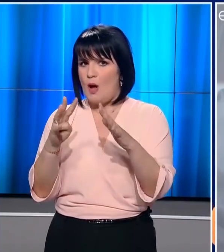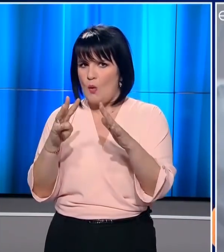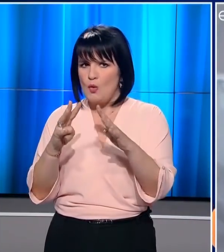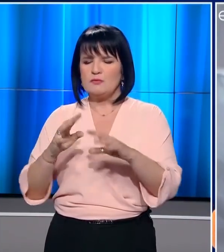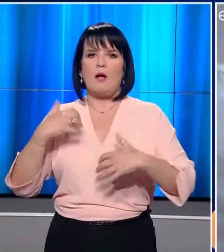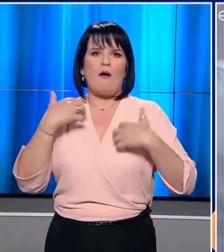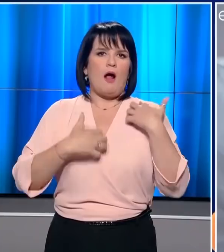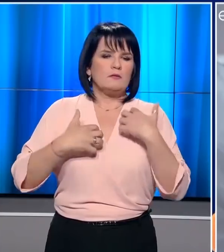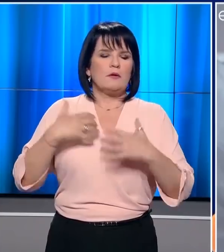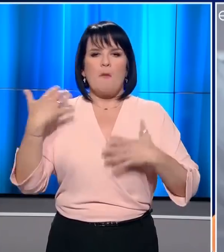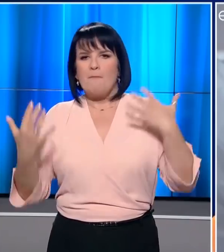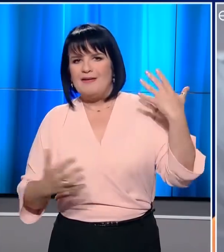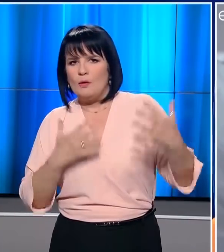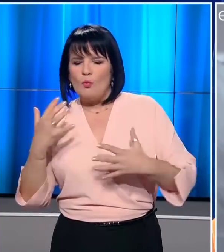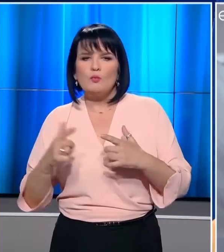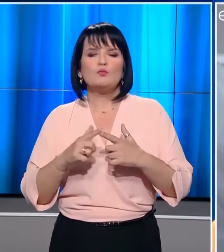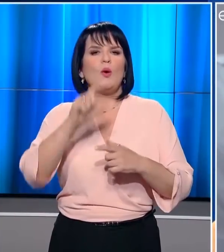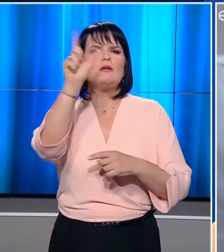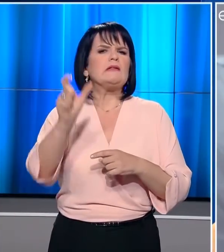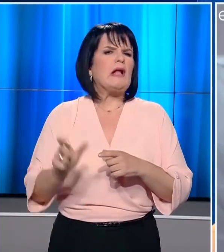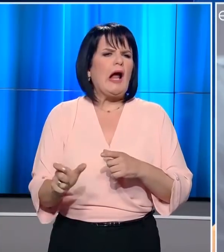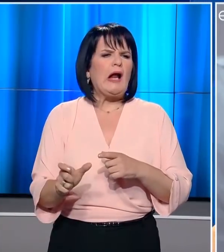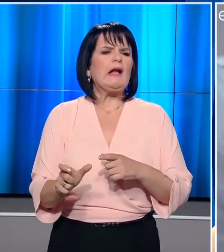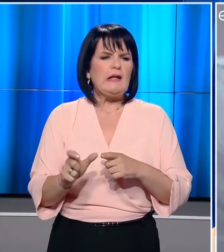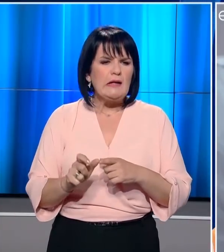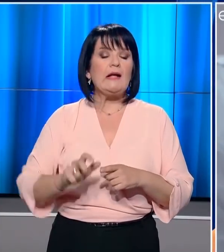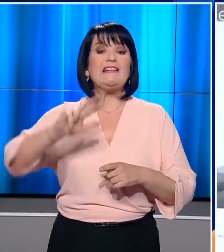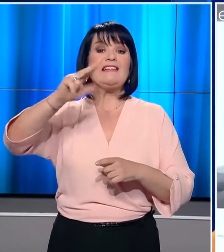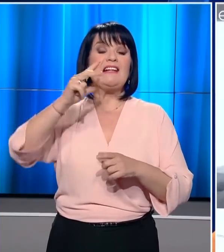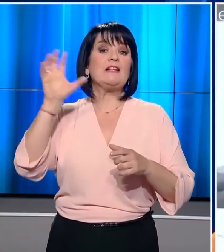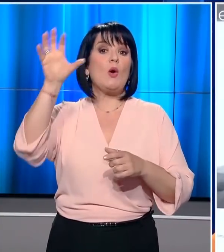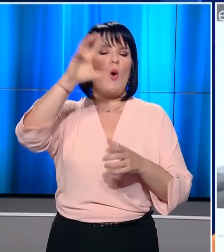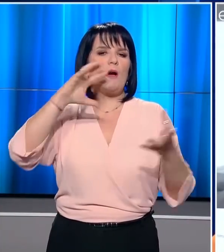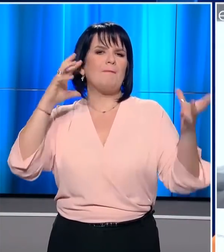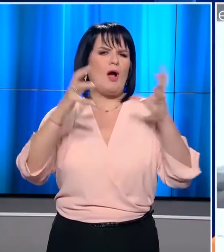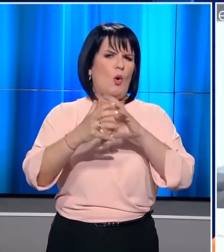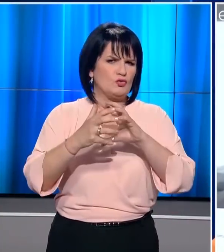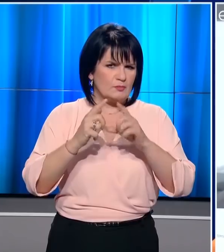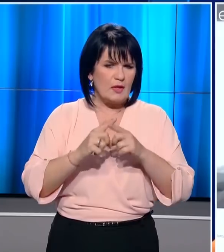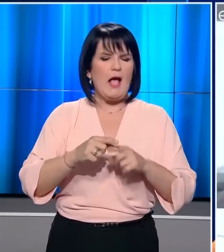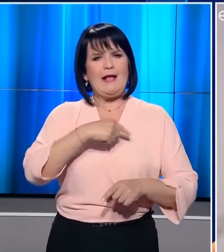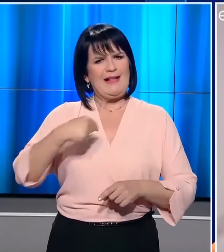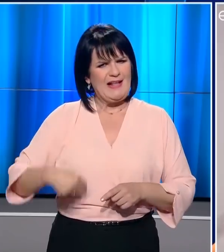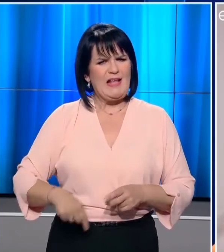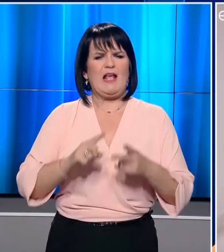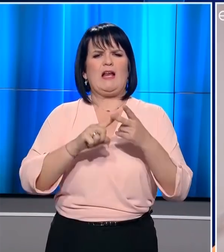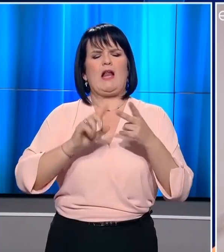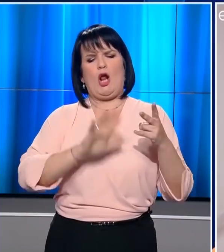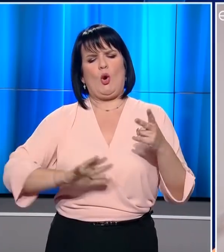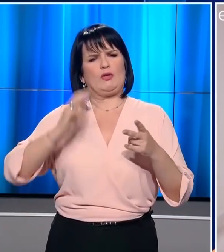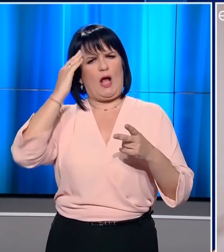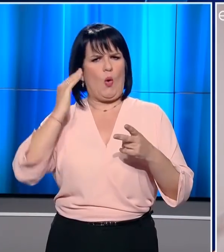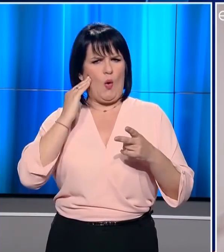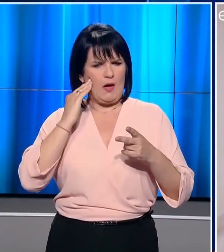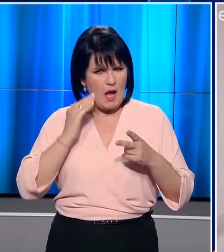ο πανικός τη χώρα μεγαλώνει. Η Ιταλία γίνεται η τρίτη χώρα παγκοσμίως σε κρούσματα μετά την Κίνα και την Νότια Κορέα